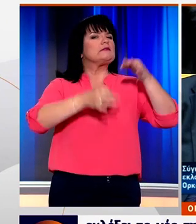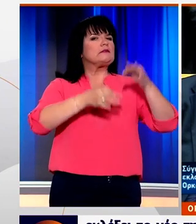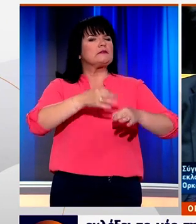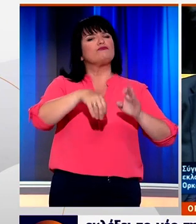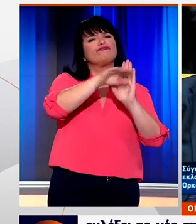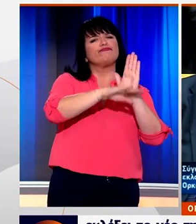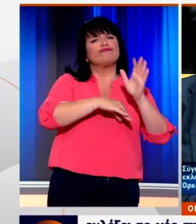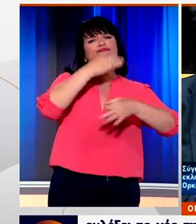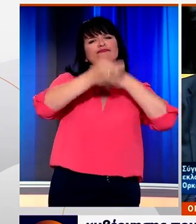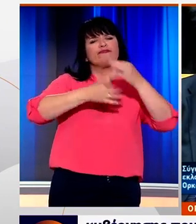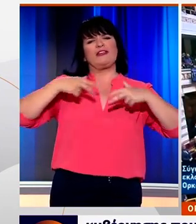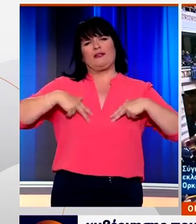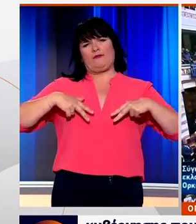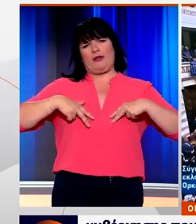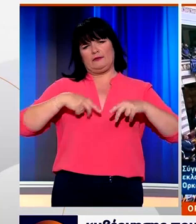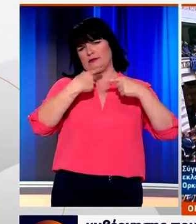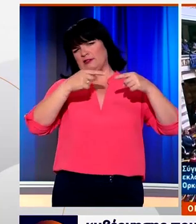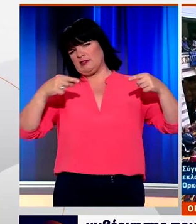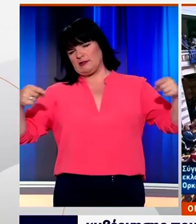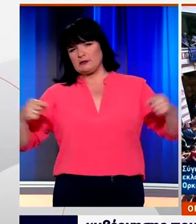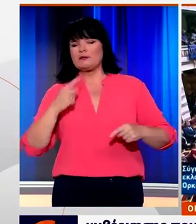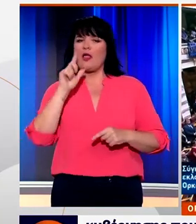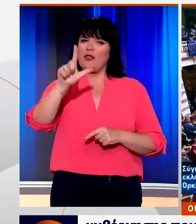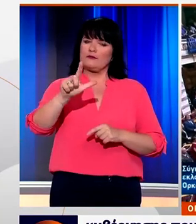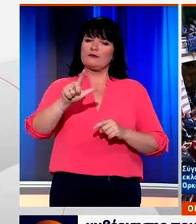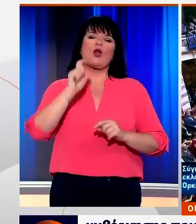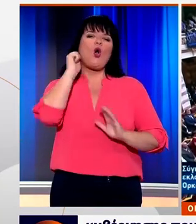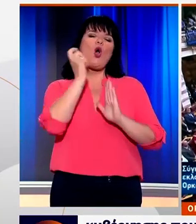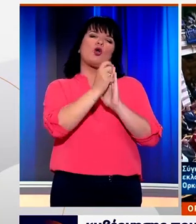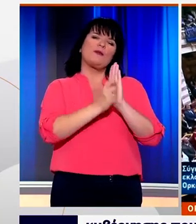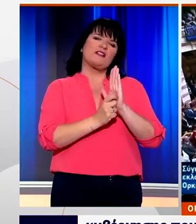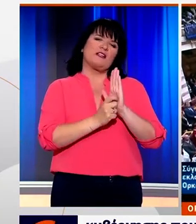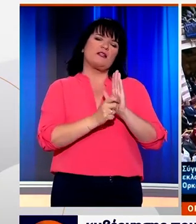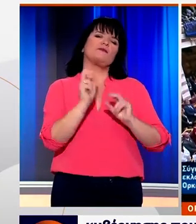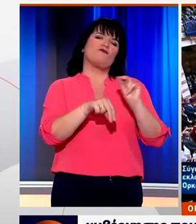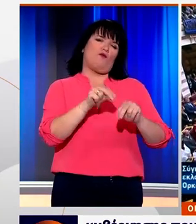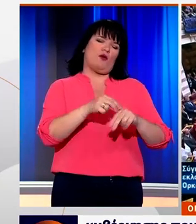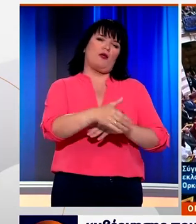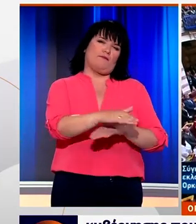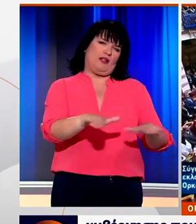των προγραμματικών δηλώσεων της κυβέρνησης που θα ολοκληρωθεί τη Δευτέρα με ονομαστική ψηφοφορία.